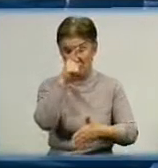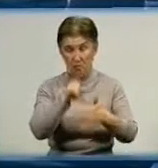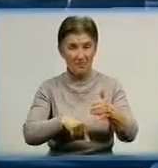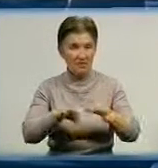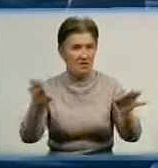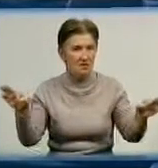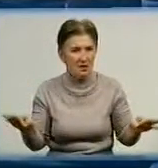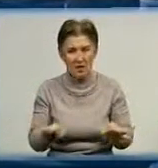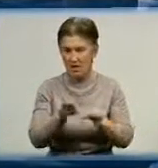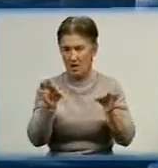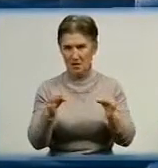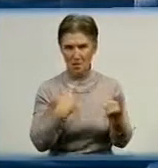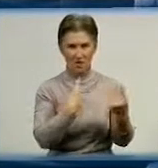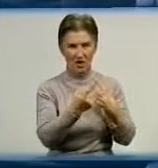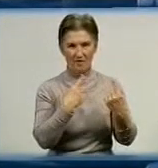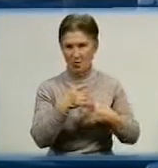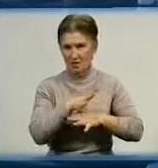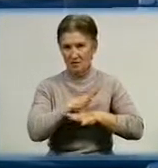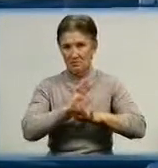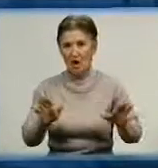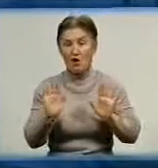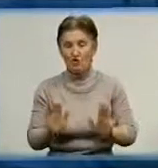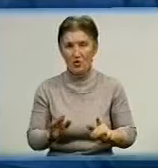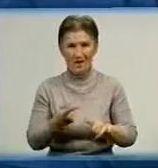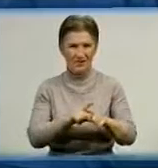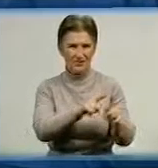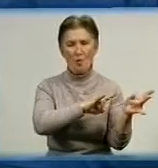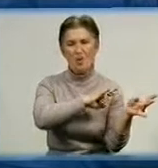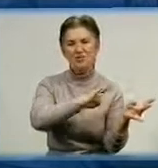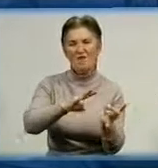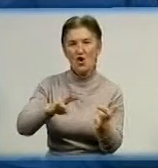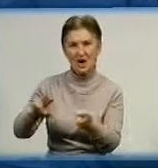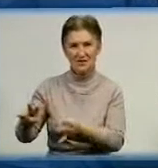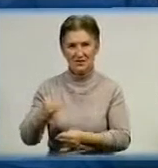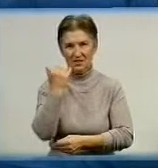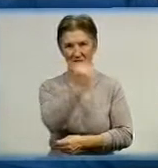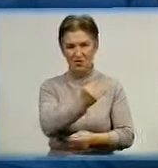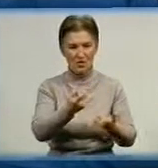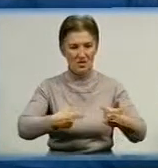про які переговори мова не йде. Те, що відбувається, лише провокації штаба Артема Стрижакова.